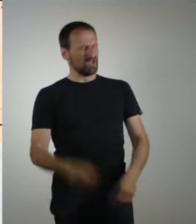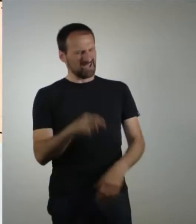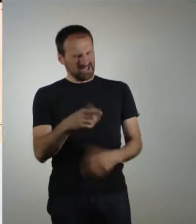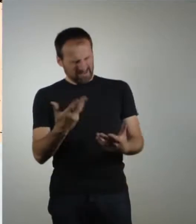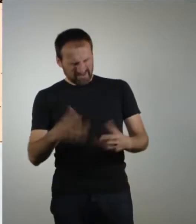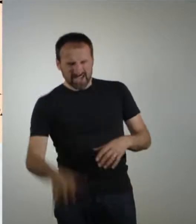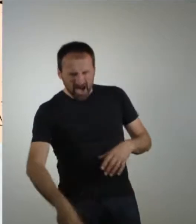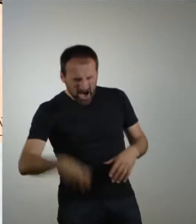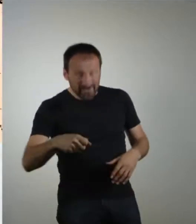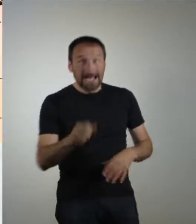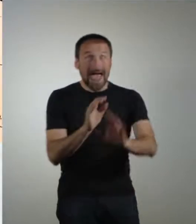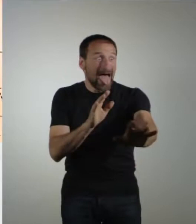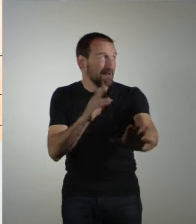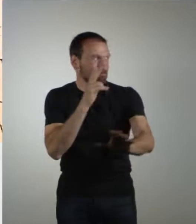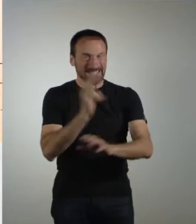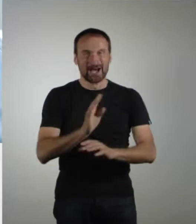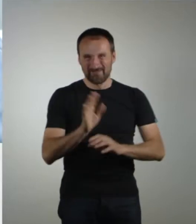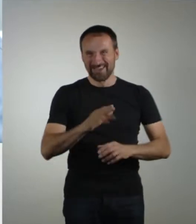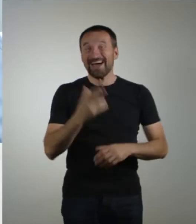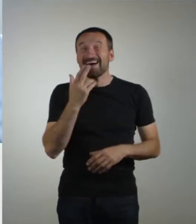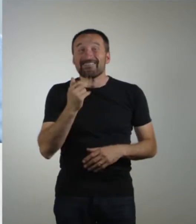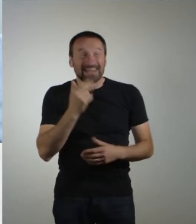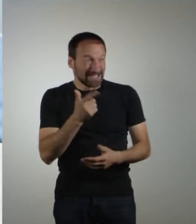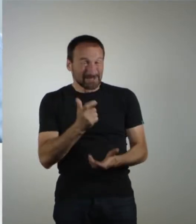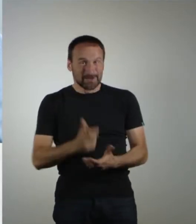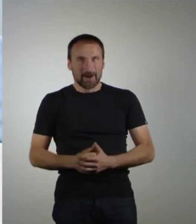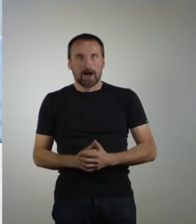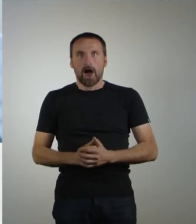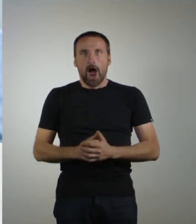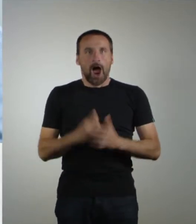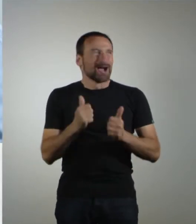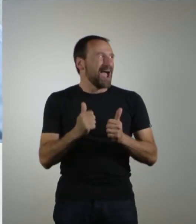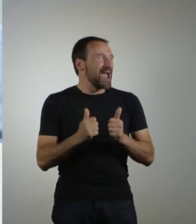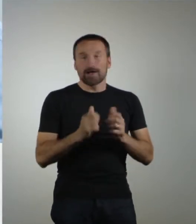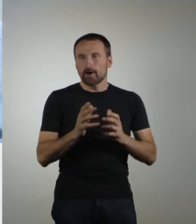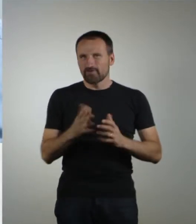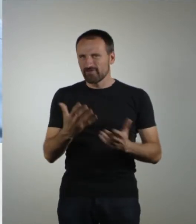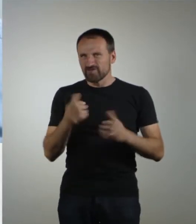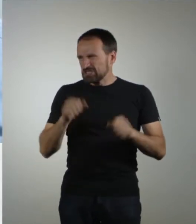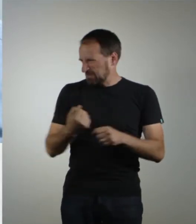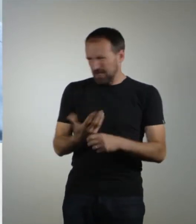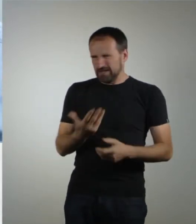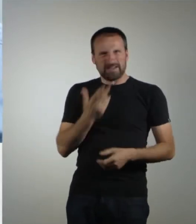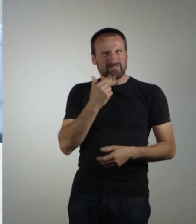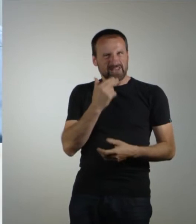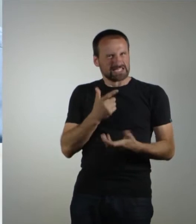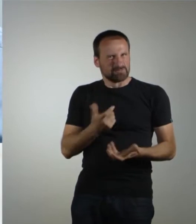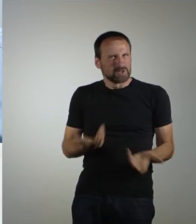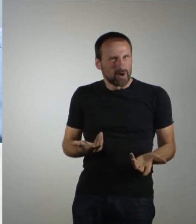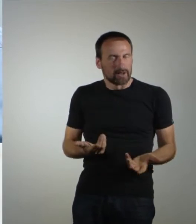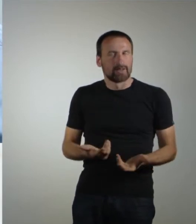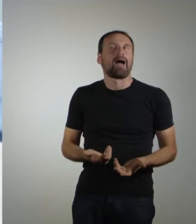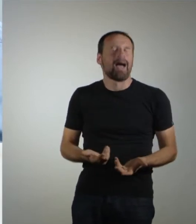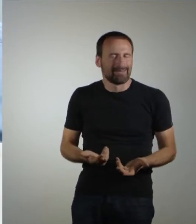Was hast du denn da jetzt aufgehoben? Pass auf, das ist eine Wasserpistole. Und wenn du mal so guckst, was kannst du jetzt mit einer